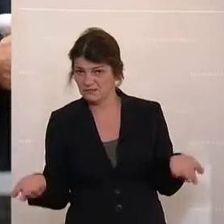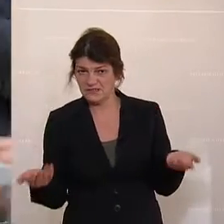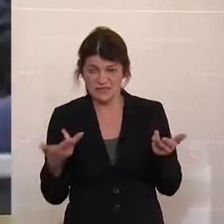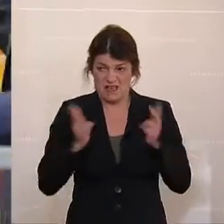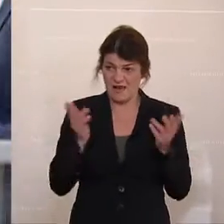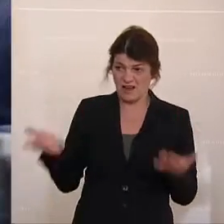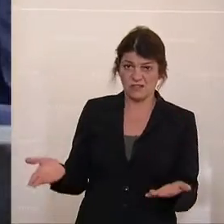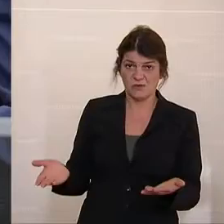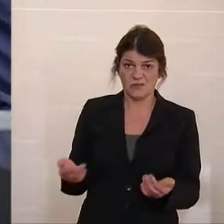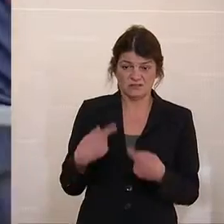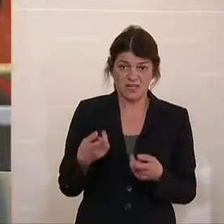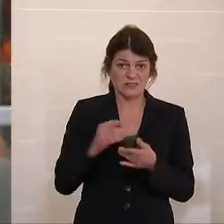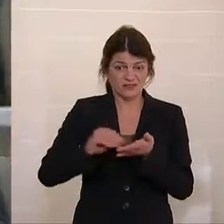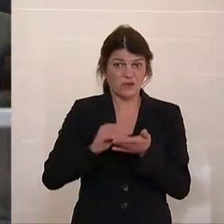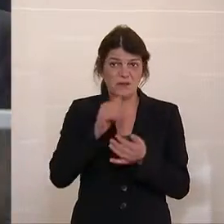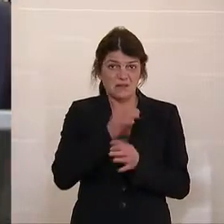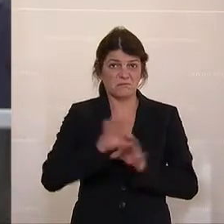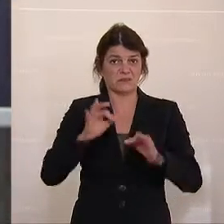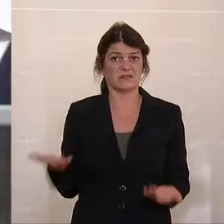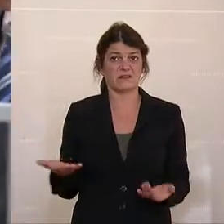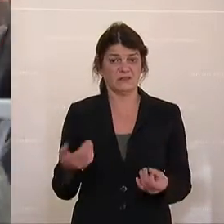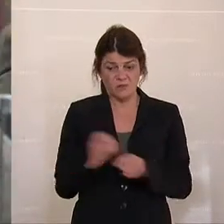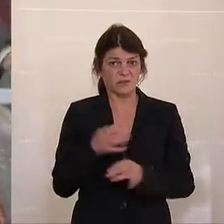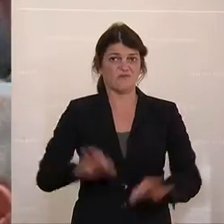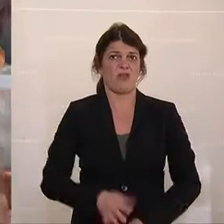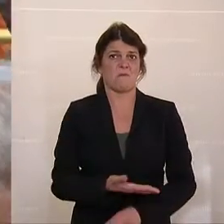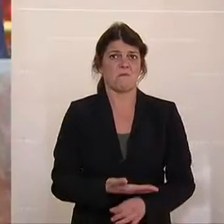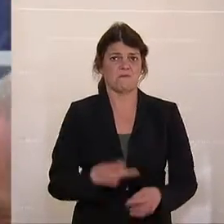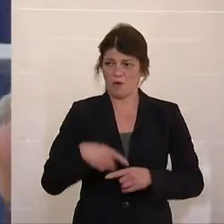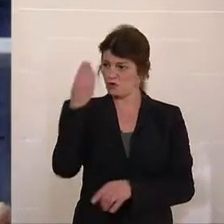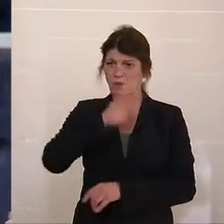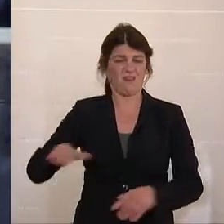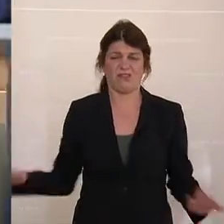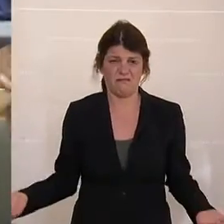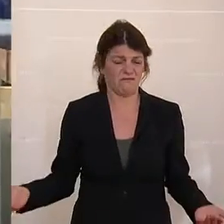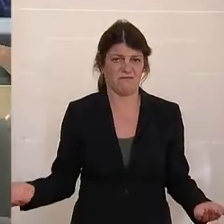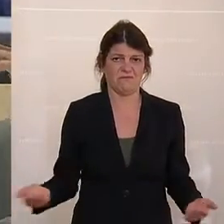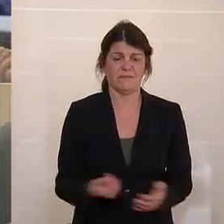erwarten, das macht doch das Geschriebene nicht weniger arg, nur weil das Schulkinder sind.